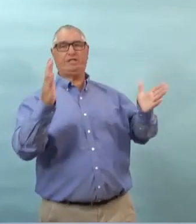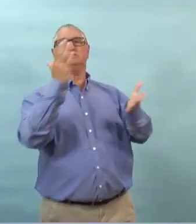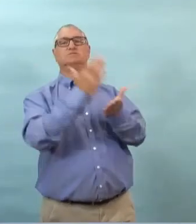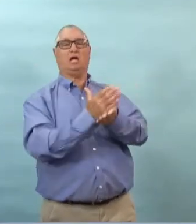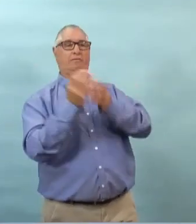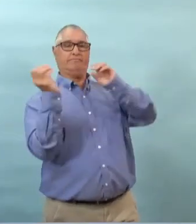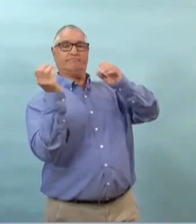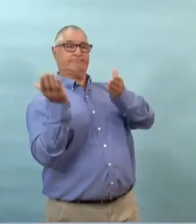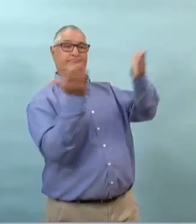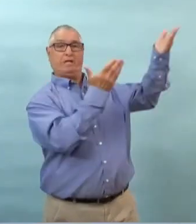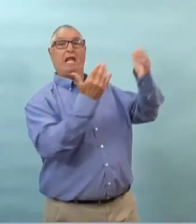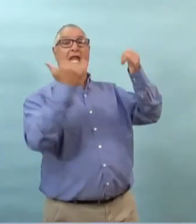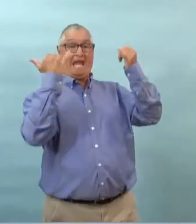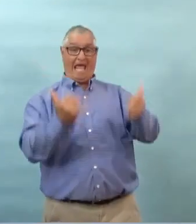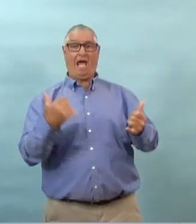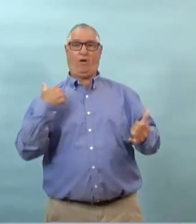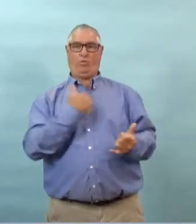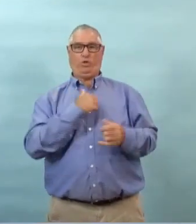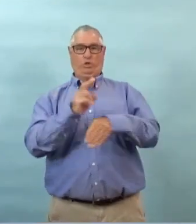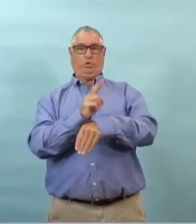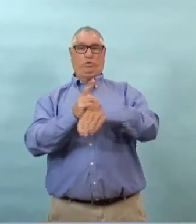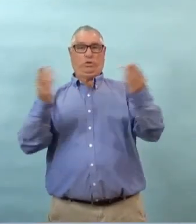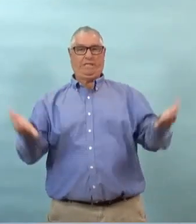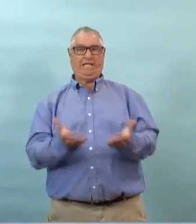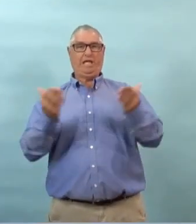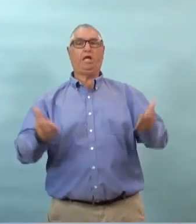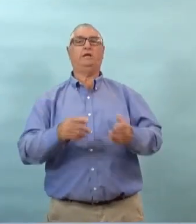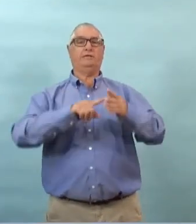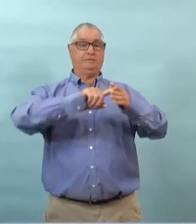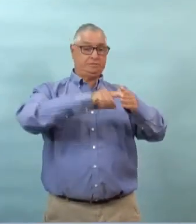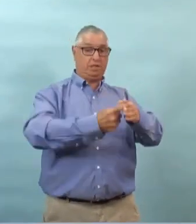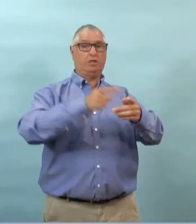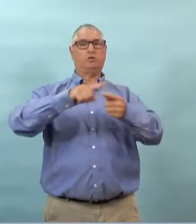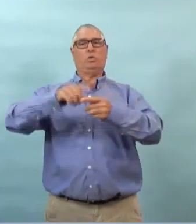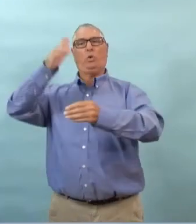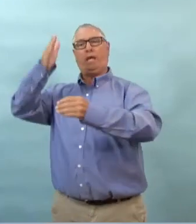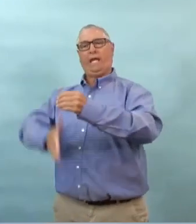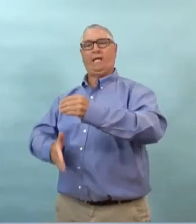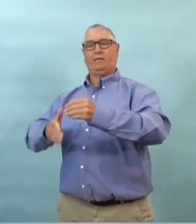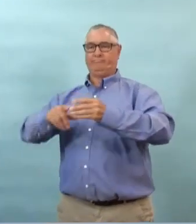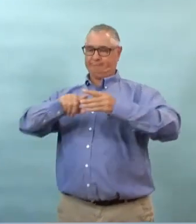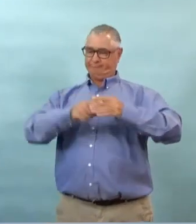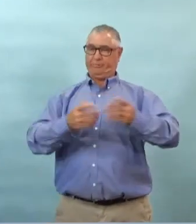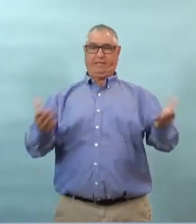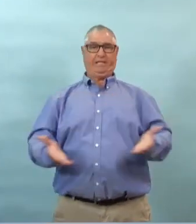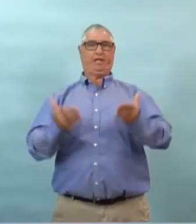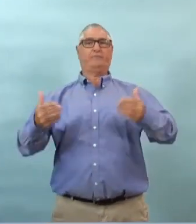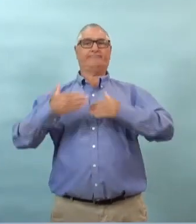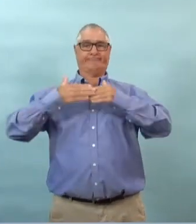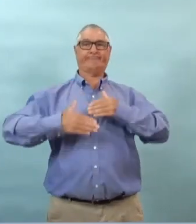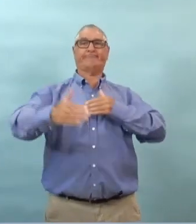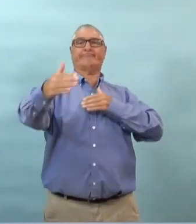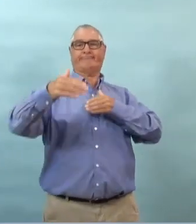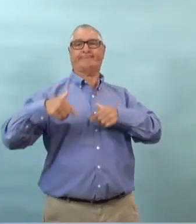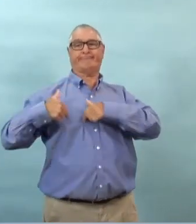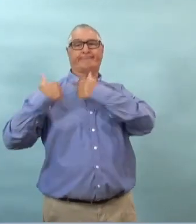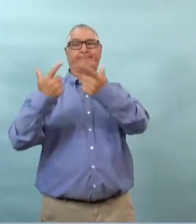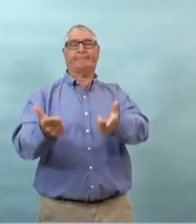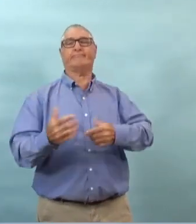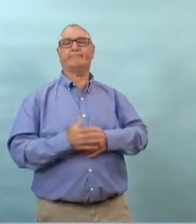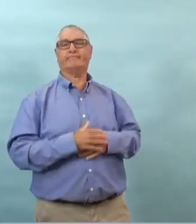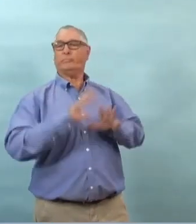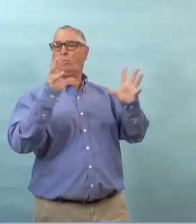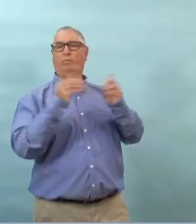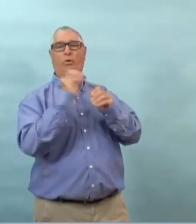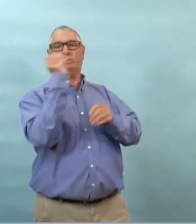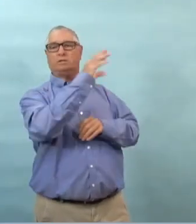manitoba il a effectivement été commandé il est en fonctionnement ça fonctionne bien si j'ai bien compris